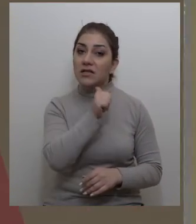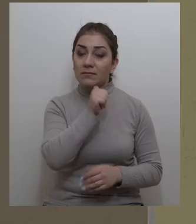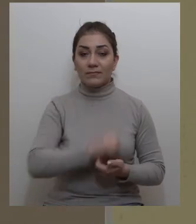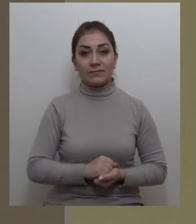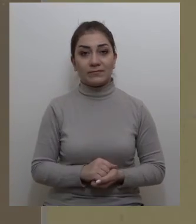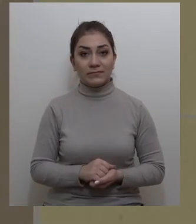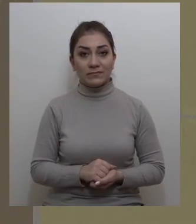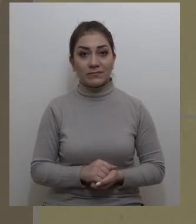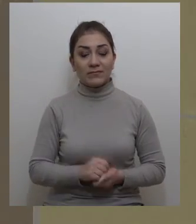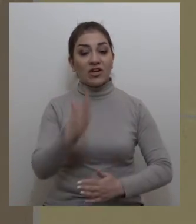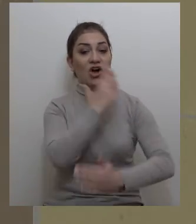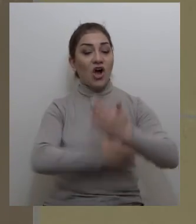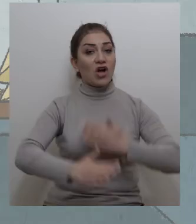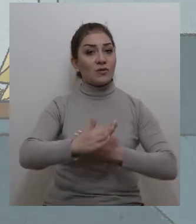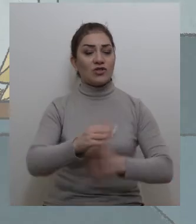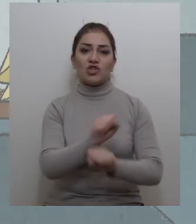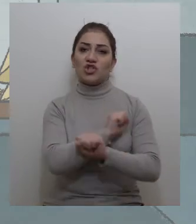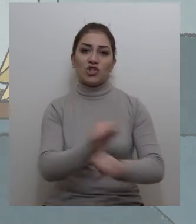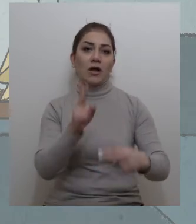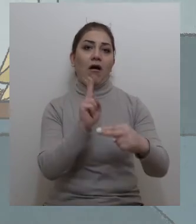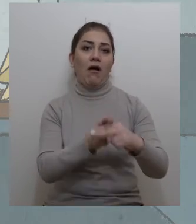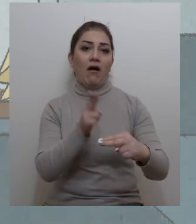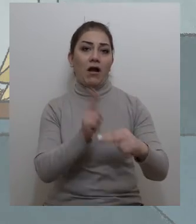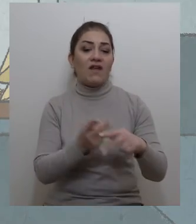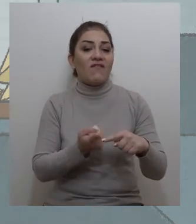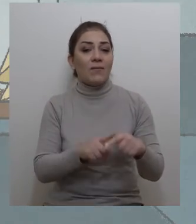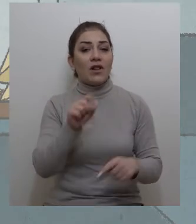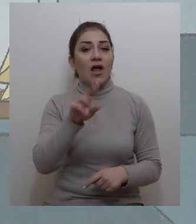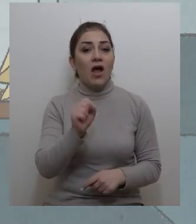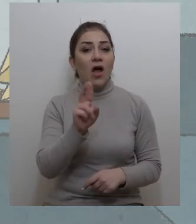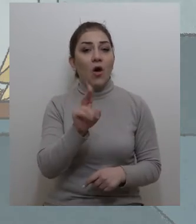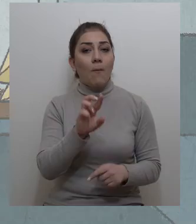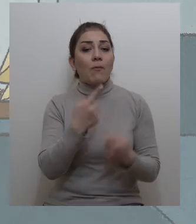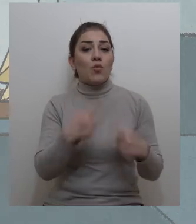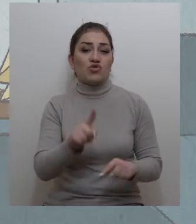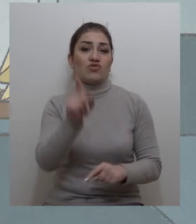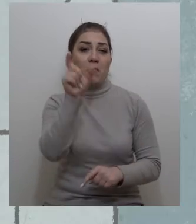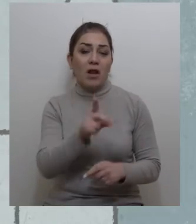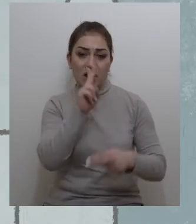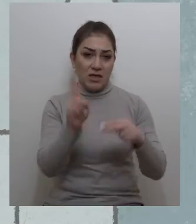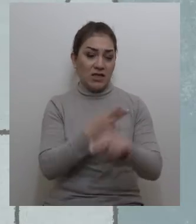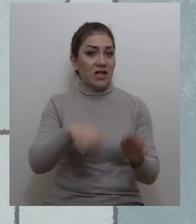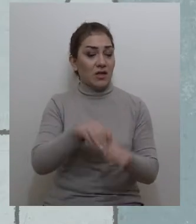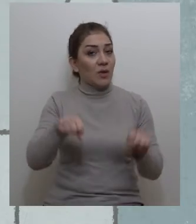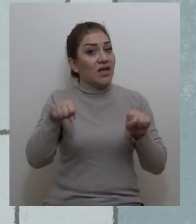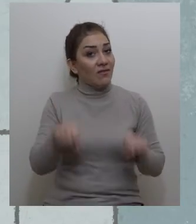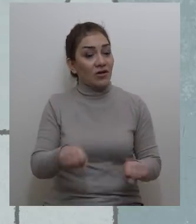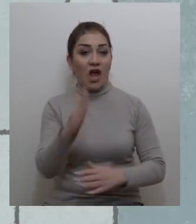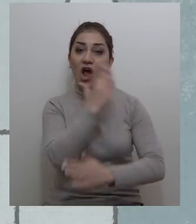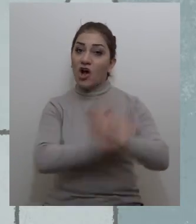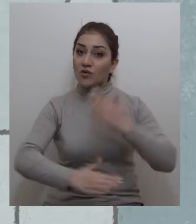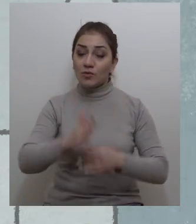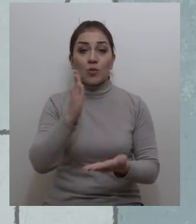է։ Հաշմանդամությունը չի կարող պատճար հանդիսանալ, որ հակոպը կամ որև է այլանց զրկվի ընտրելու իրավունքից։